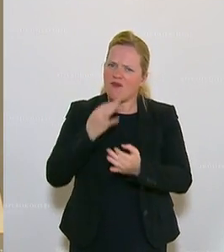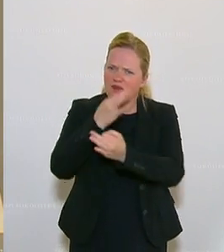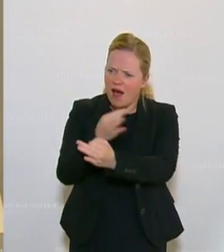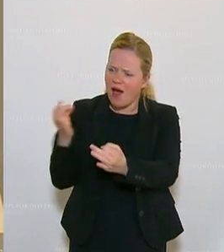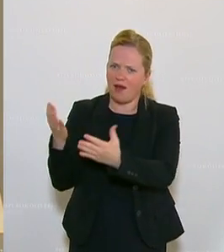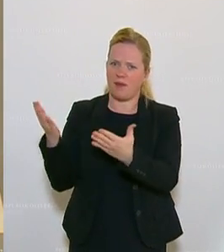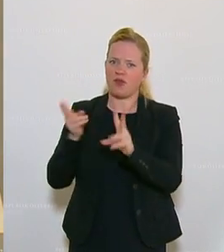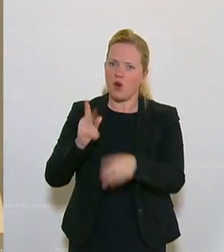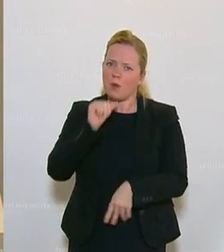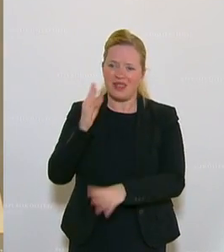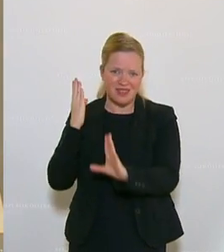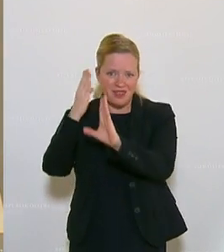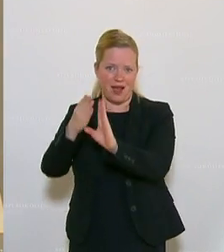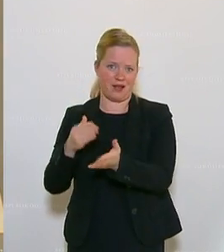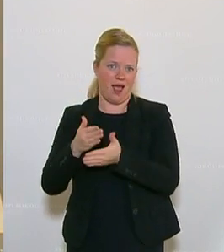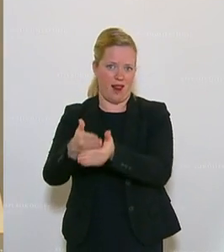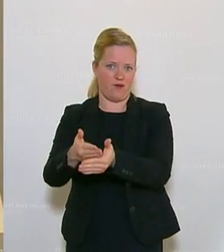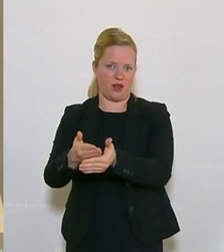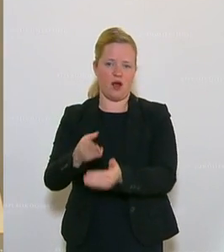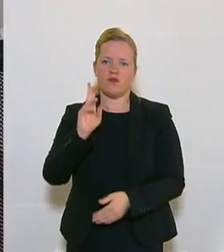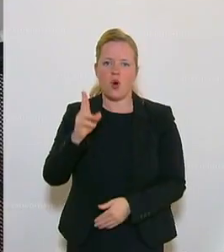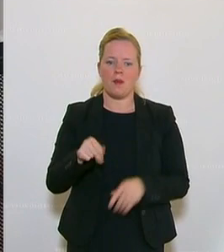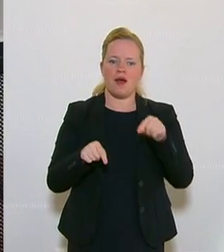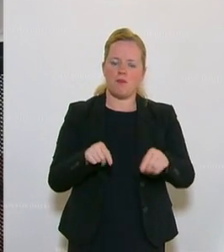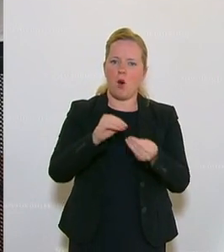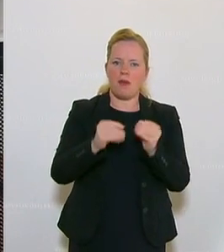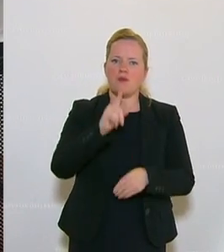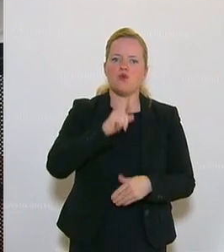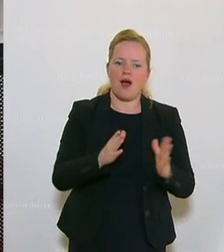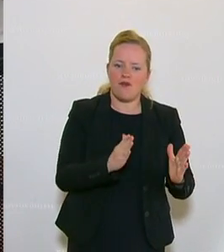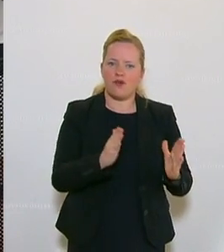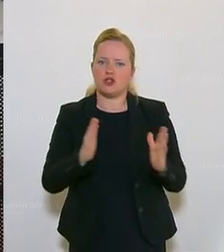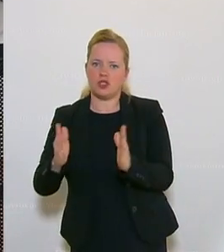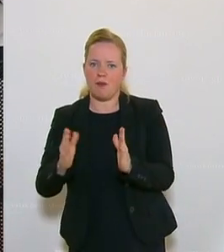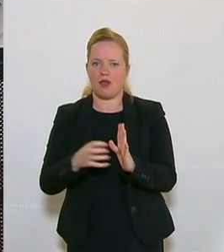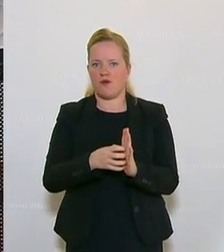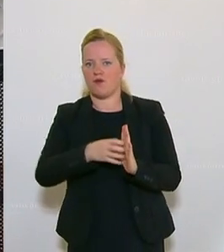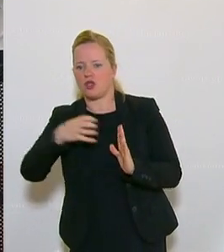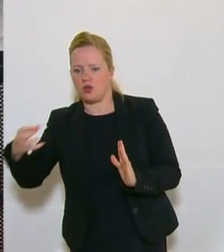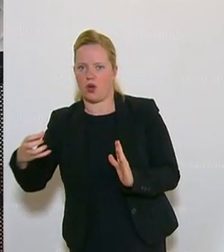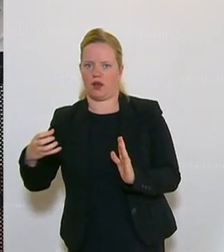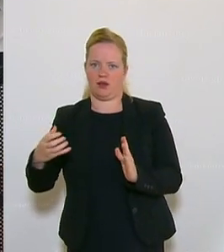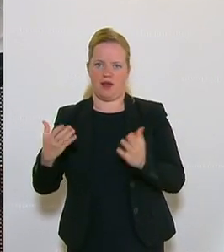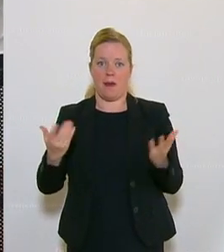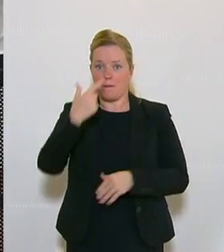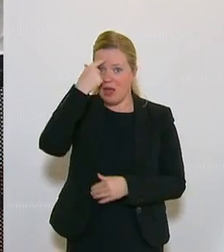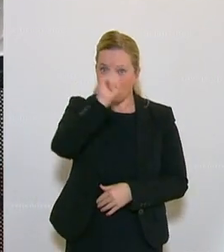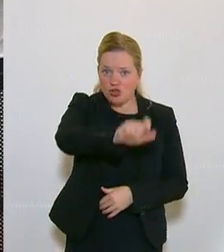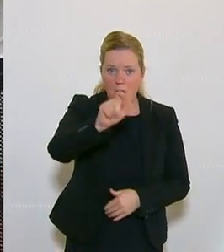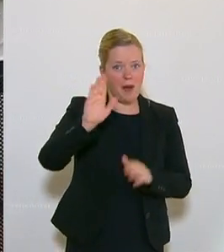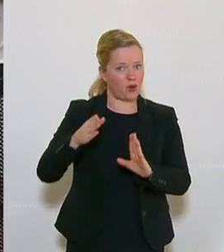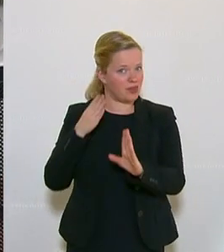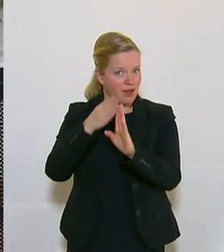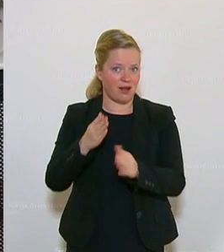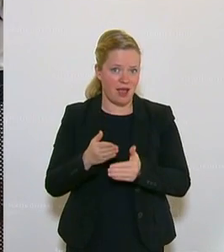nicht direkt und verzögern das Problem und die Folgen davon. Diese Menschen brauchen direkte Hilfe. Sie